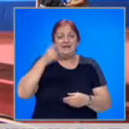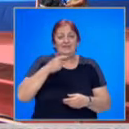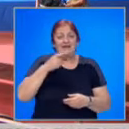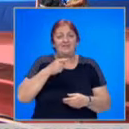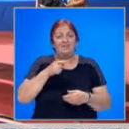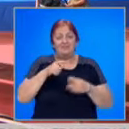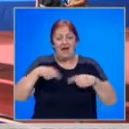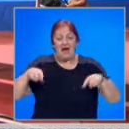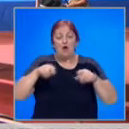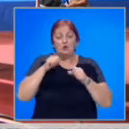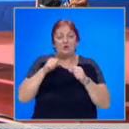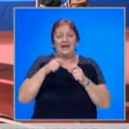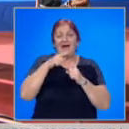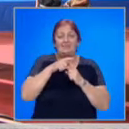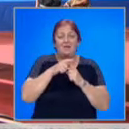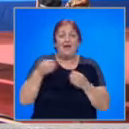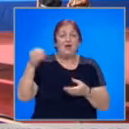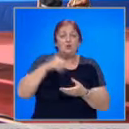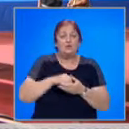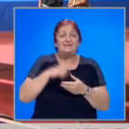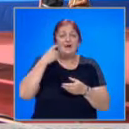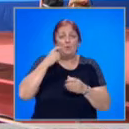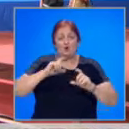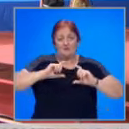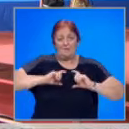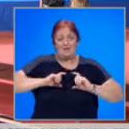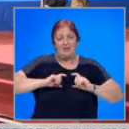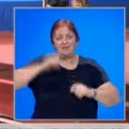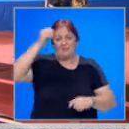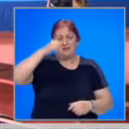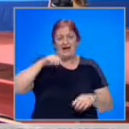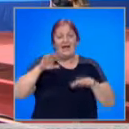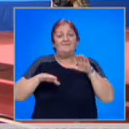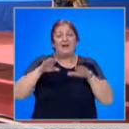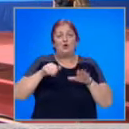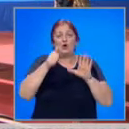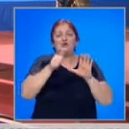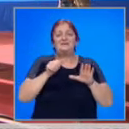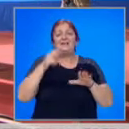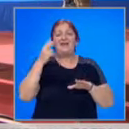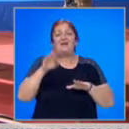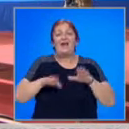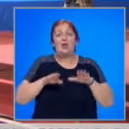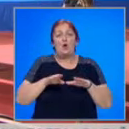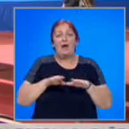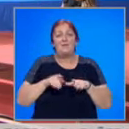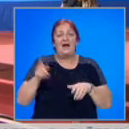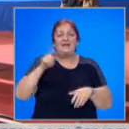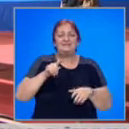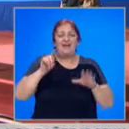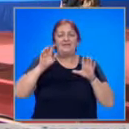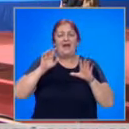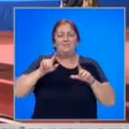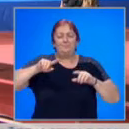на борцовия турнир Тайбе и Юсин донесе бронзовия медал на страната ни в категория до 62 килограма след